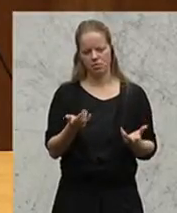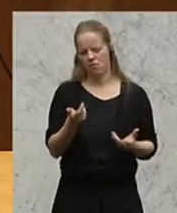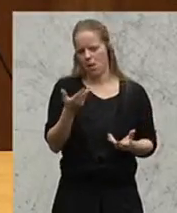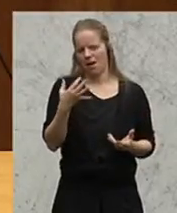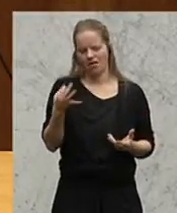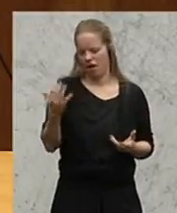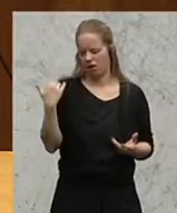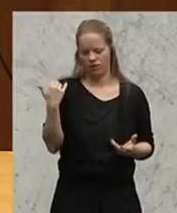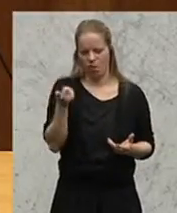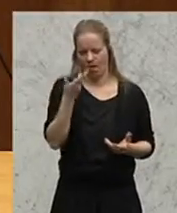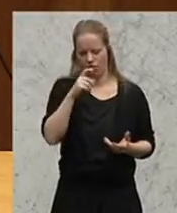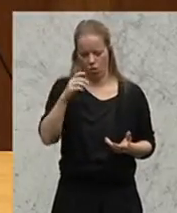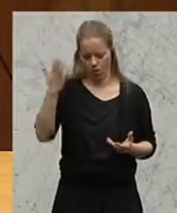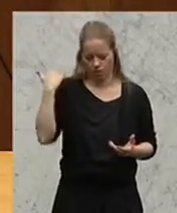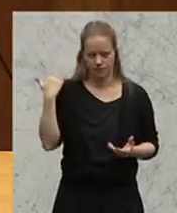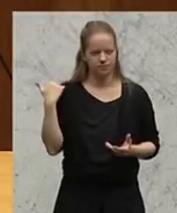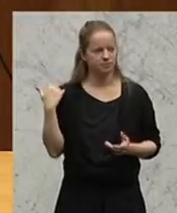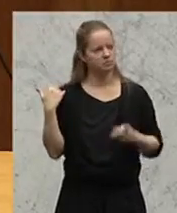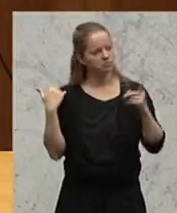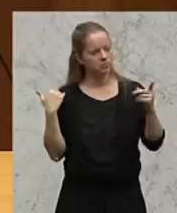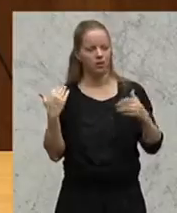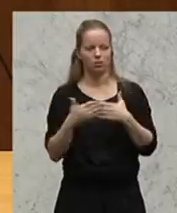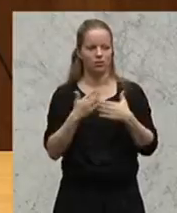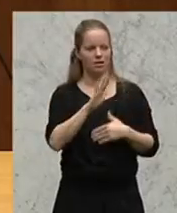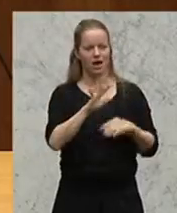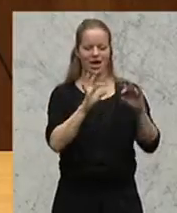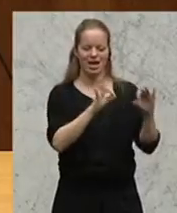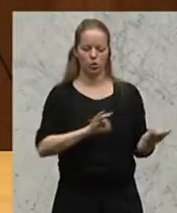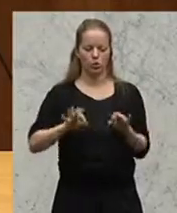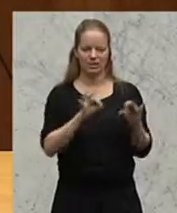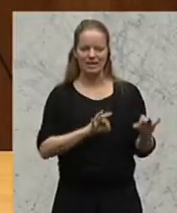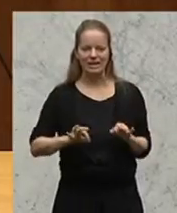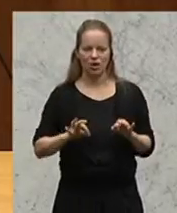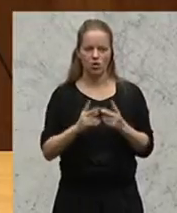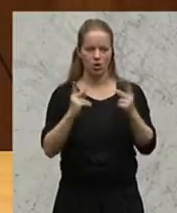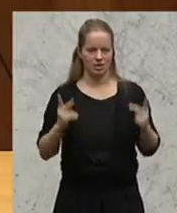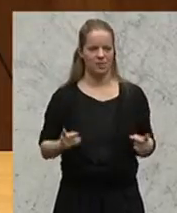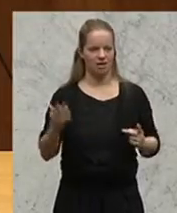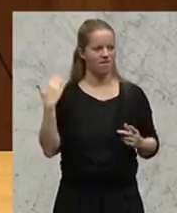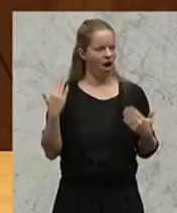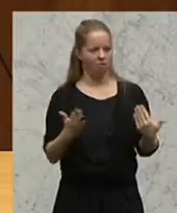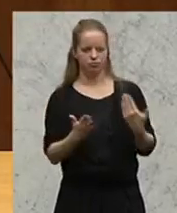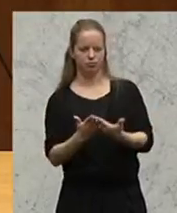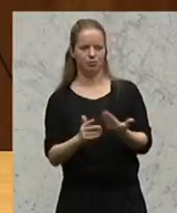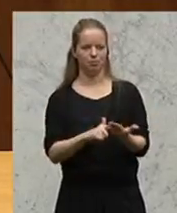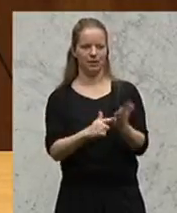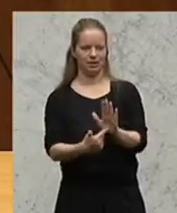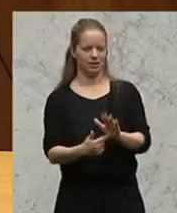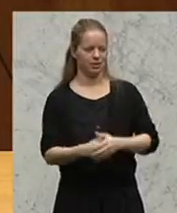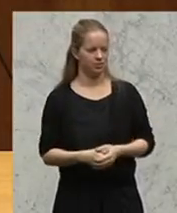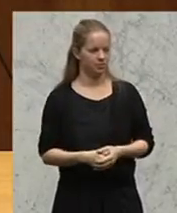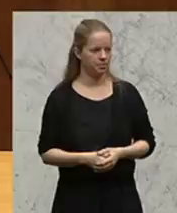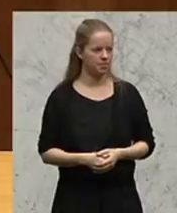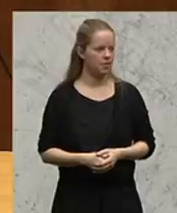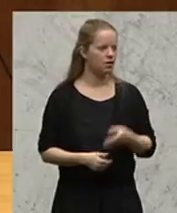Tagen und Wochen zum Beispiel ihr Industriekonzept präsentiert. Und namentlich Abgeordneter